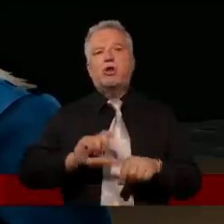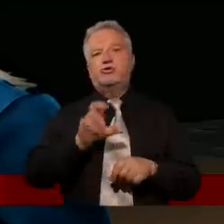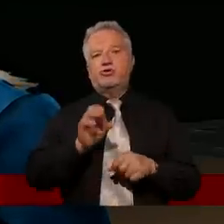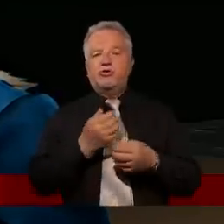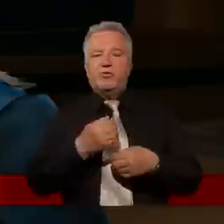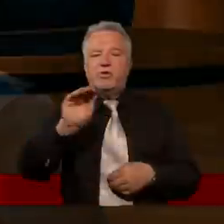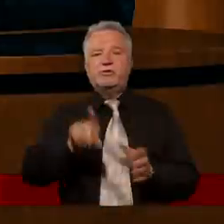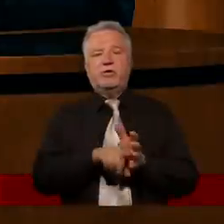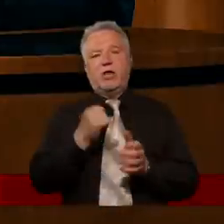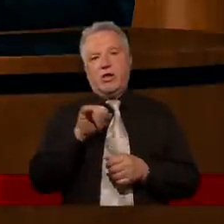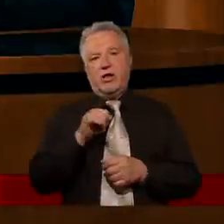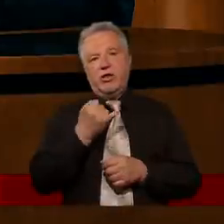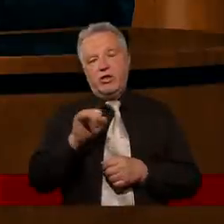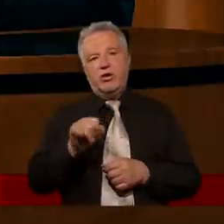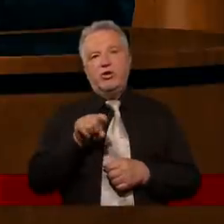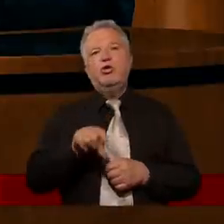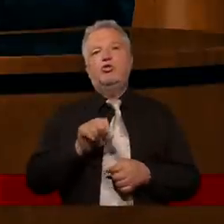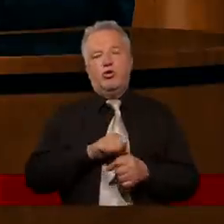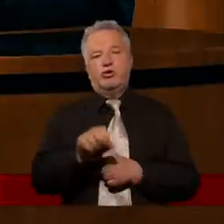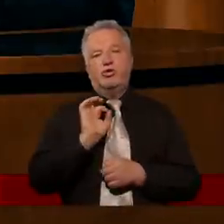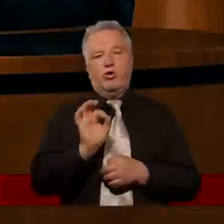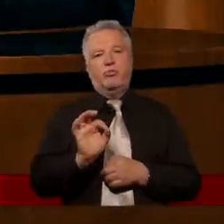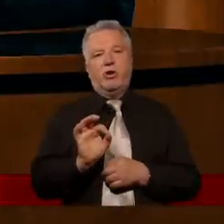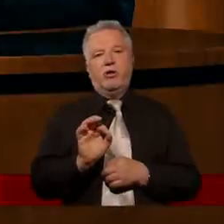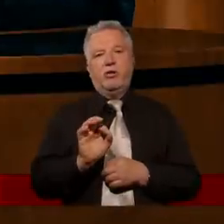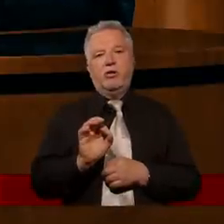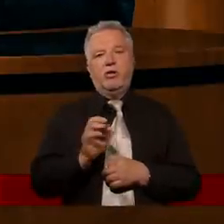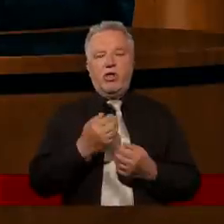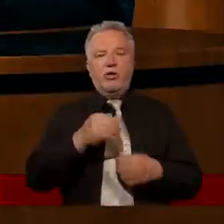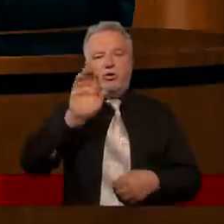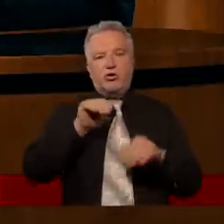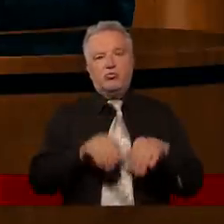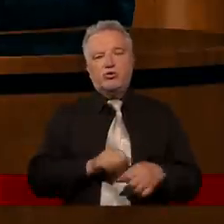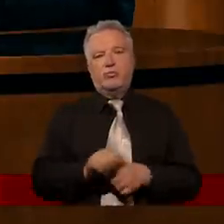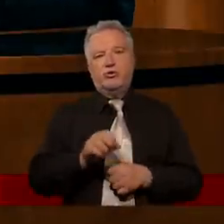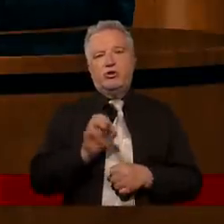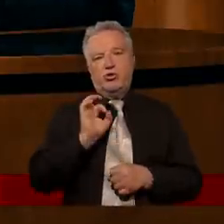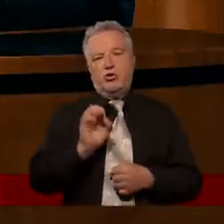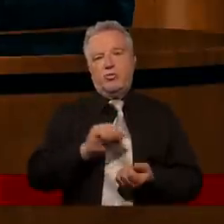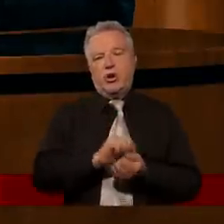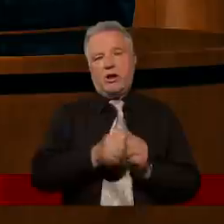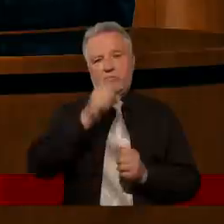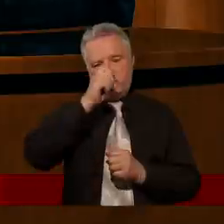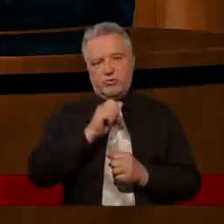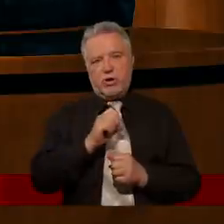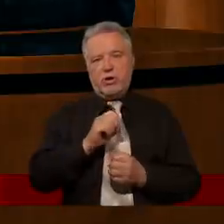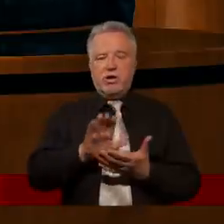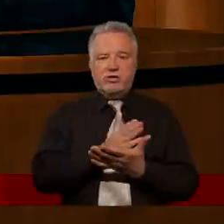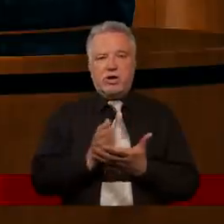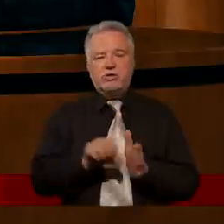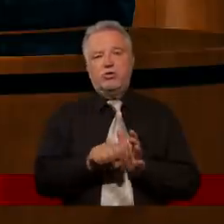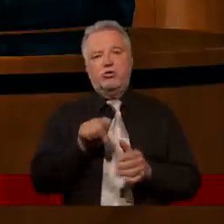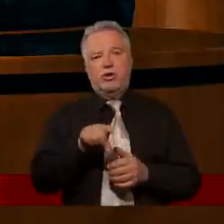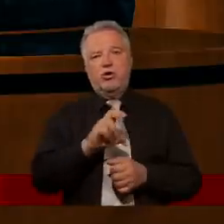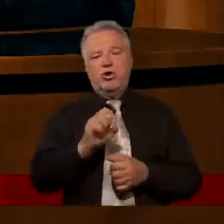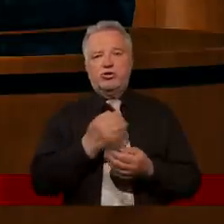zdecydowanie tak. Czyli wielkość może być dobra, może być zła, w zależności od tego, czy